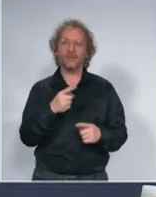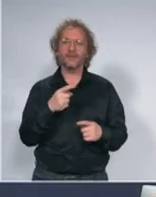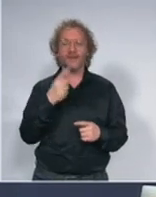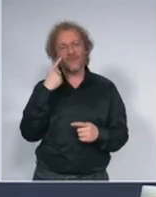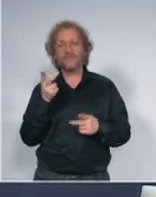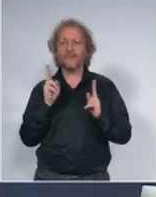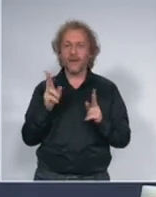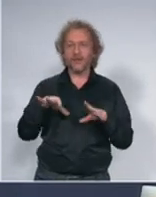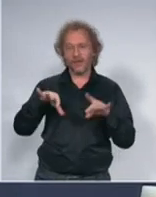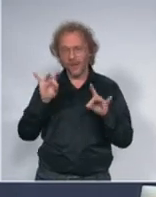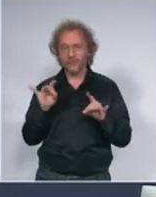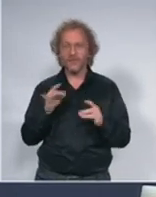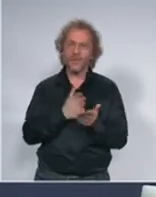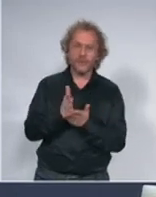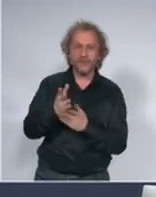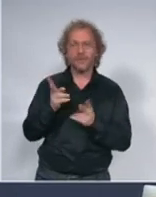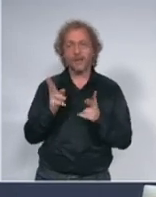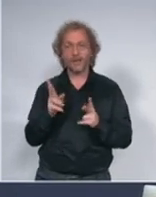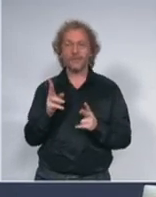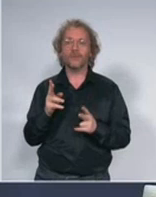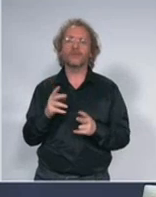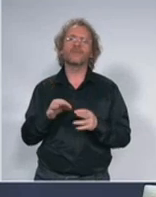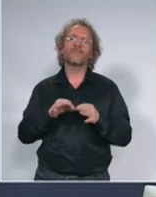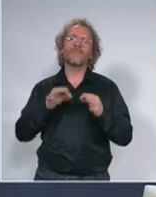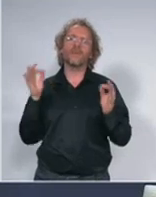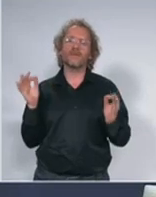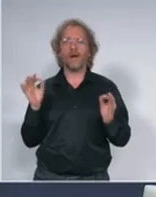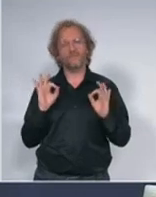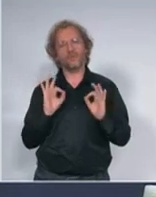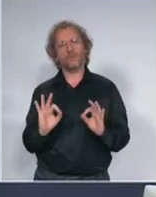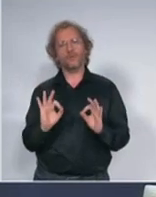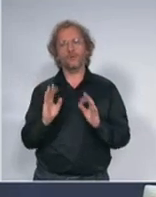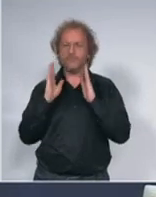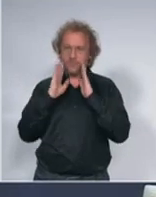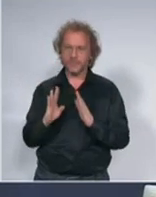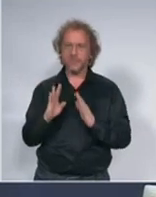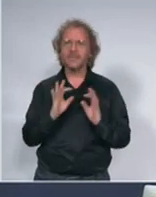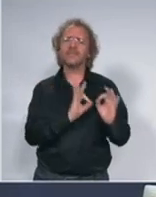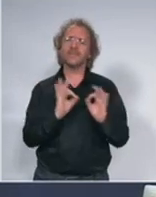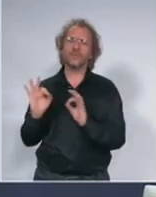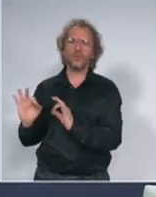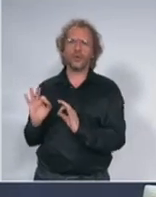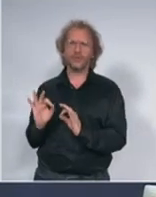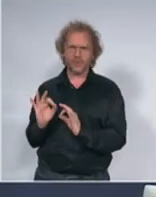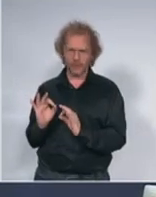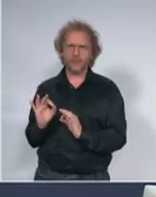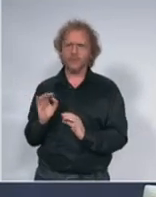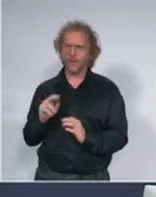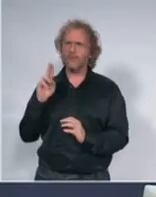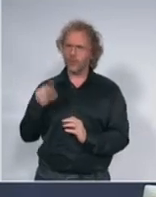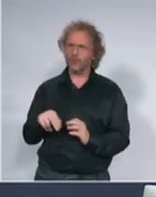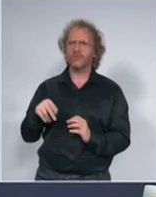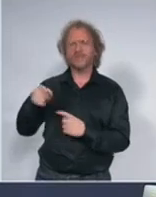zaista na jedan potpuno transparentan, efikasan i siguran način omogućemo da svi